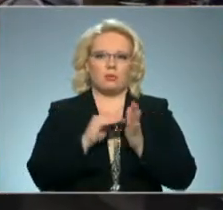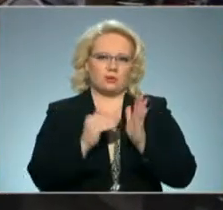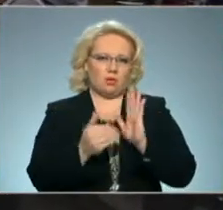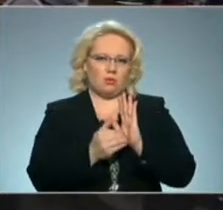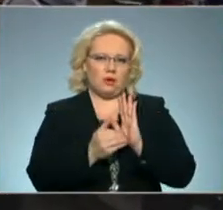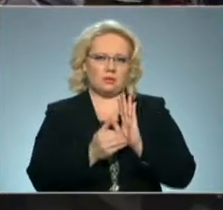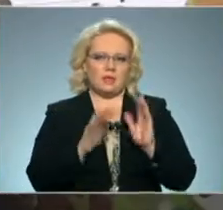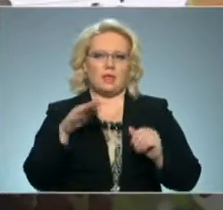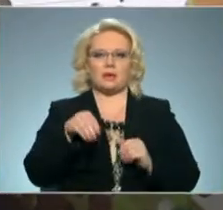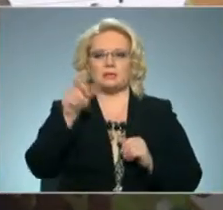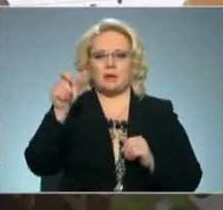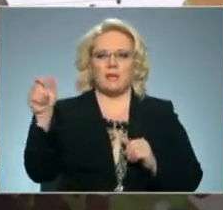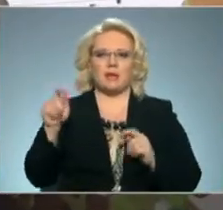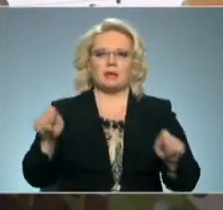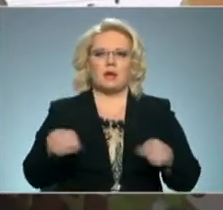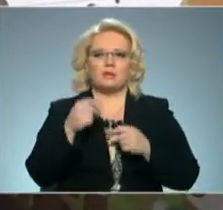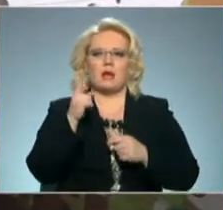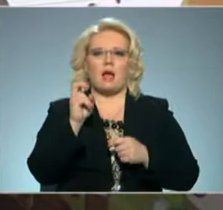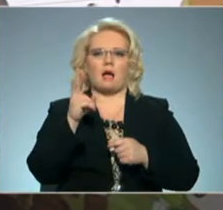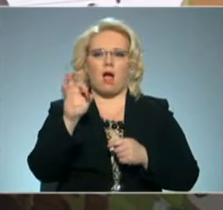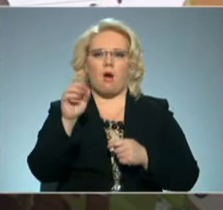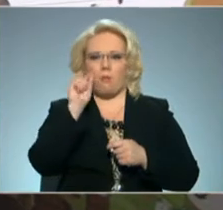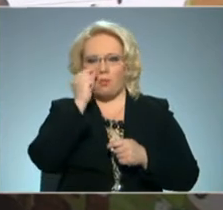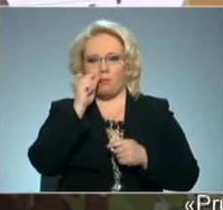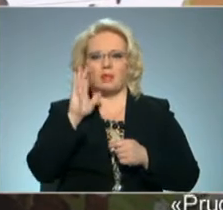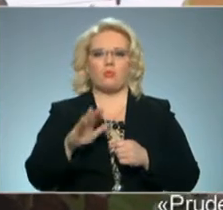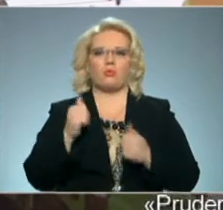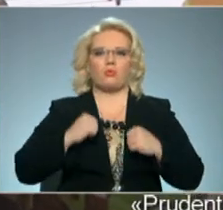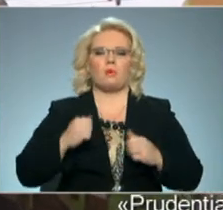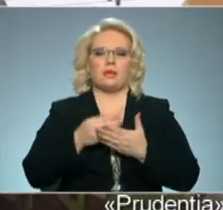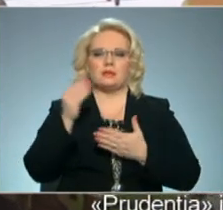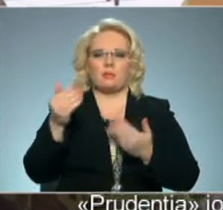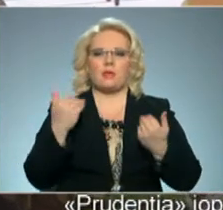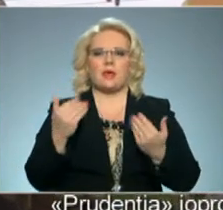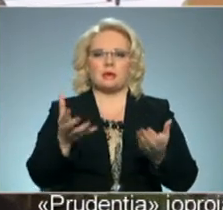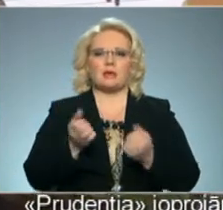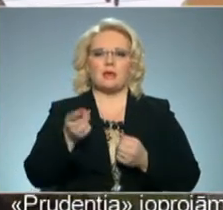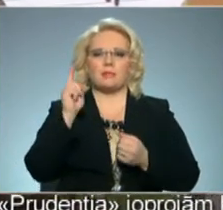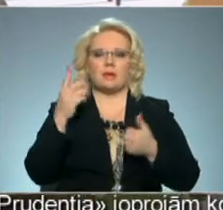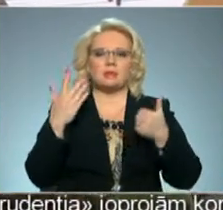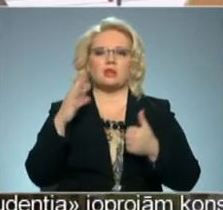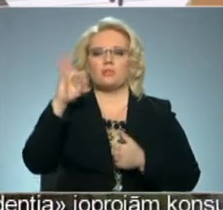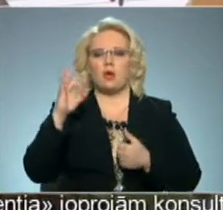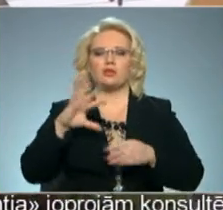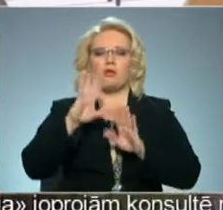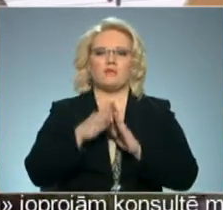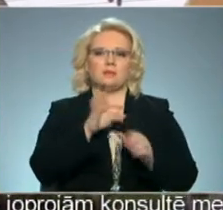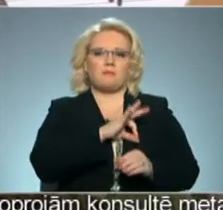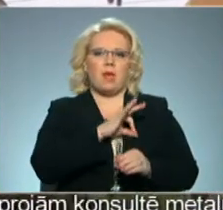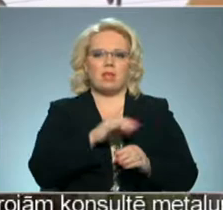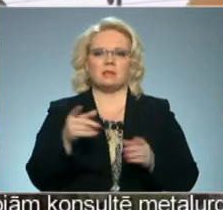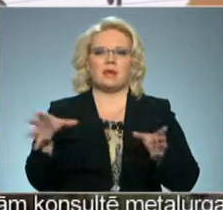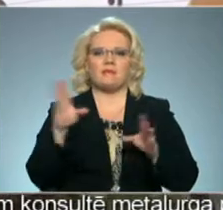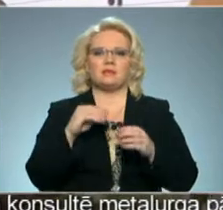zemniekiem, kas audzēt šīs kakao pupiņas, būtu gudīgi samaksāts par to viņu darbu, jo pašlēku viņi saņem apmēram 6% no tās visas spēļņas. Kas visā tajā